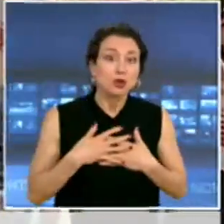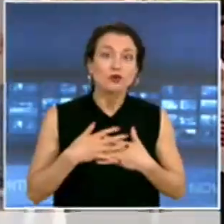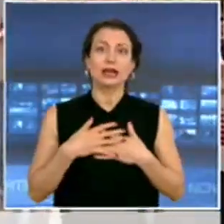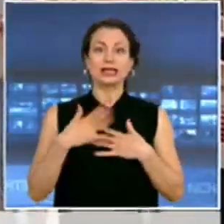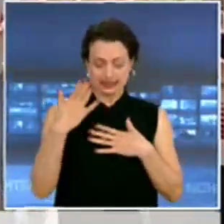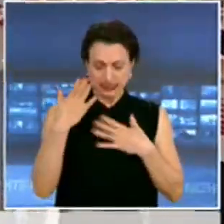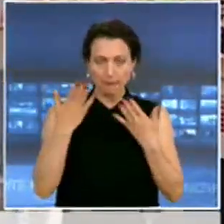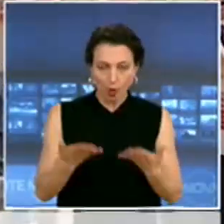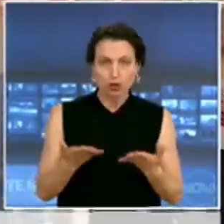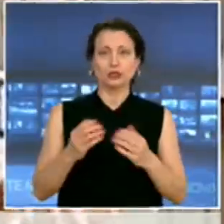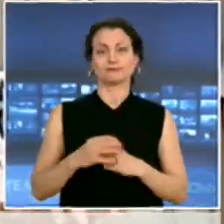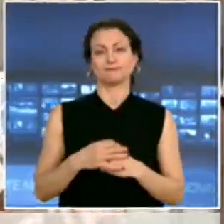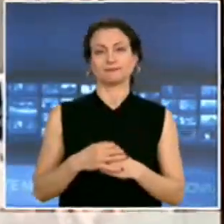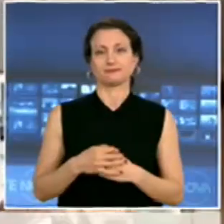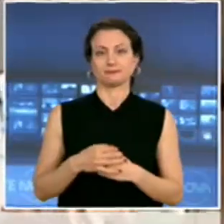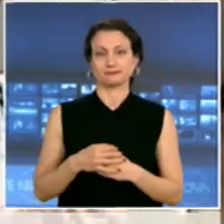Аплодисмент,